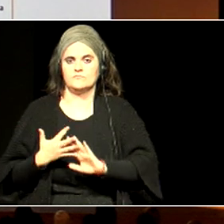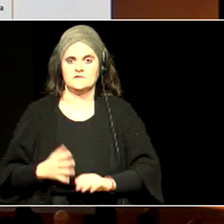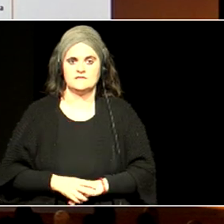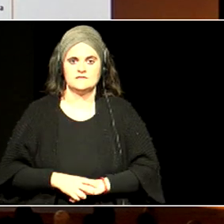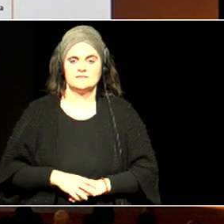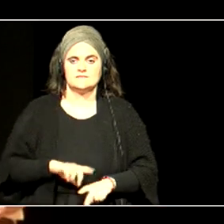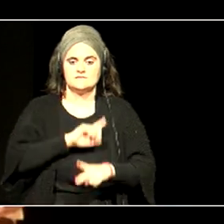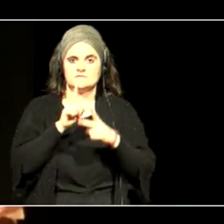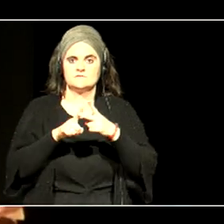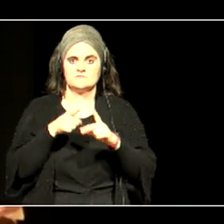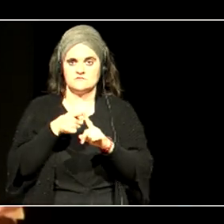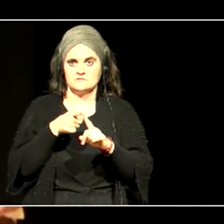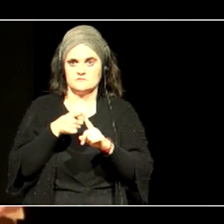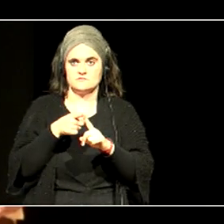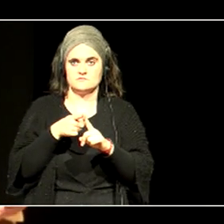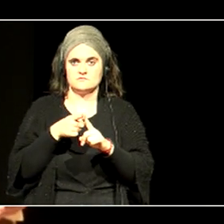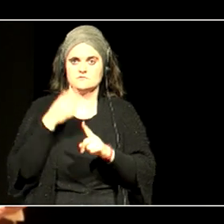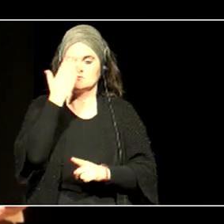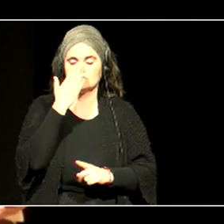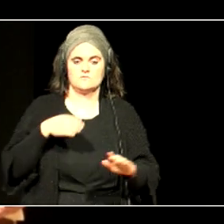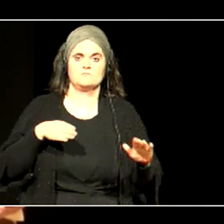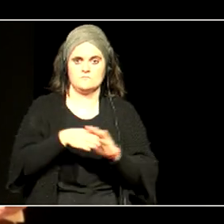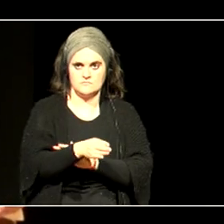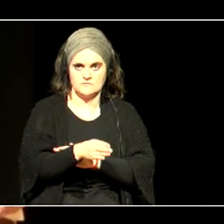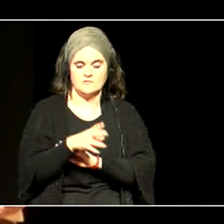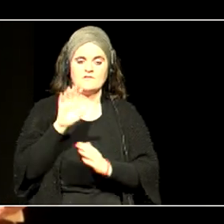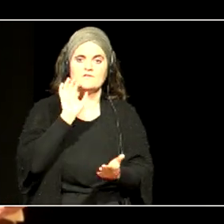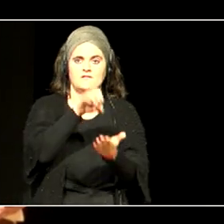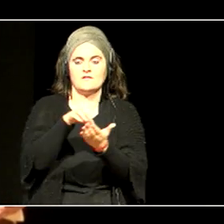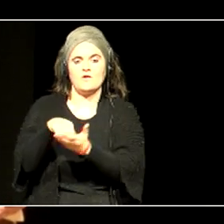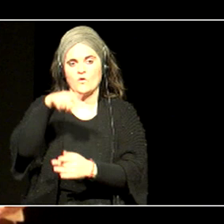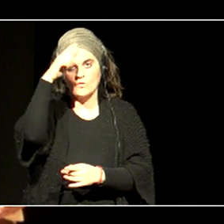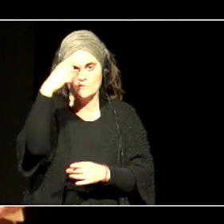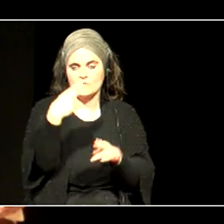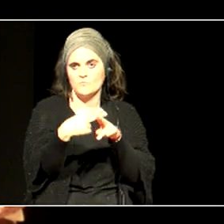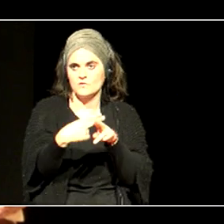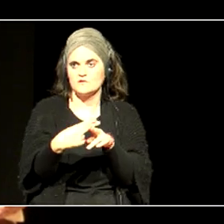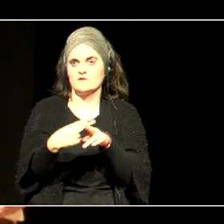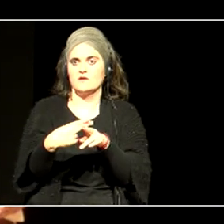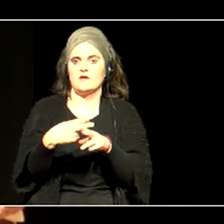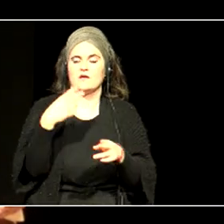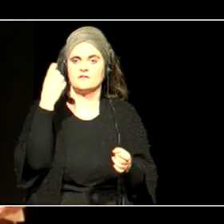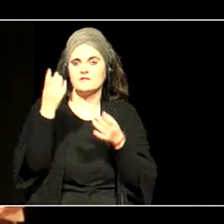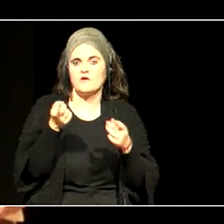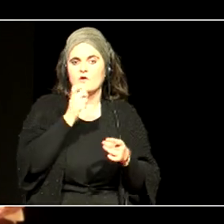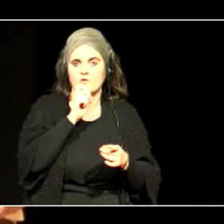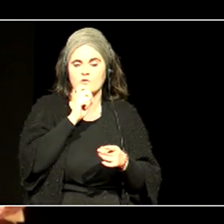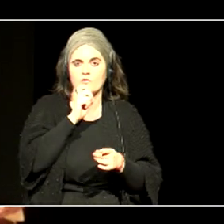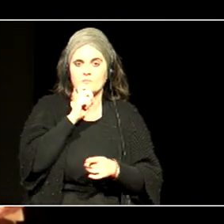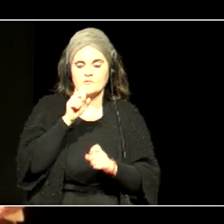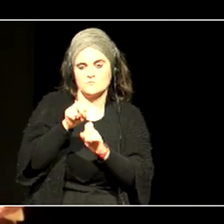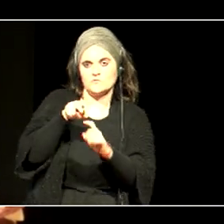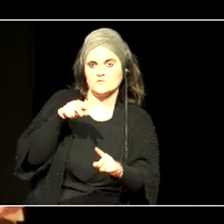bigarren elburua, ikastetxetara goaz, ikastetxek, beren kultura, politiketan, eta jardunbideetan, generoikuspegia,